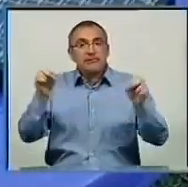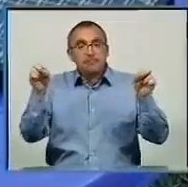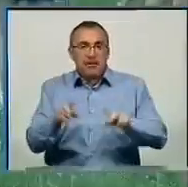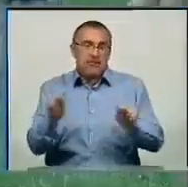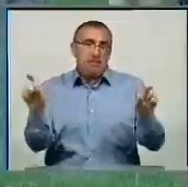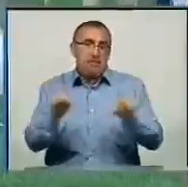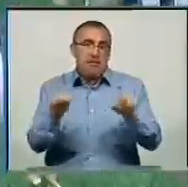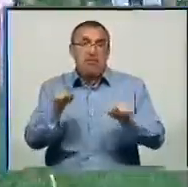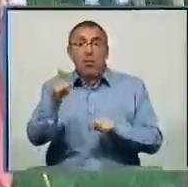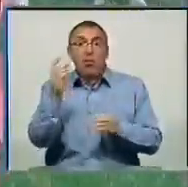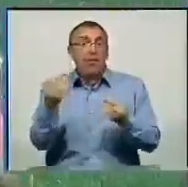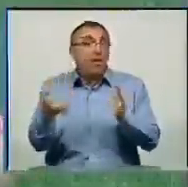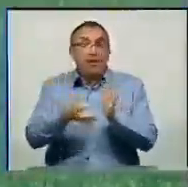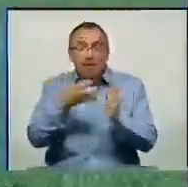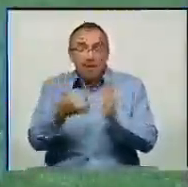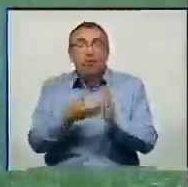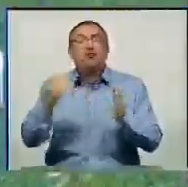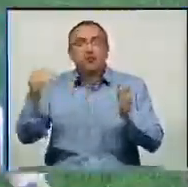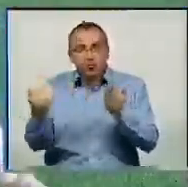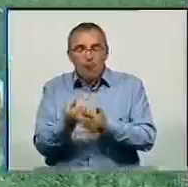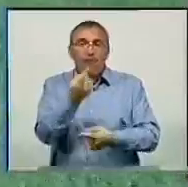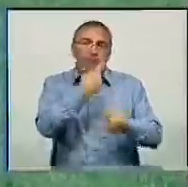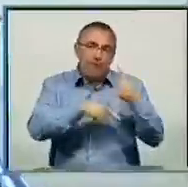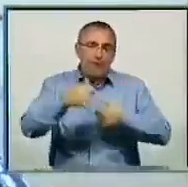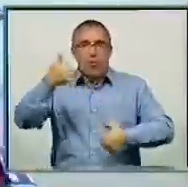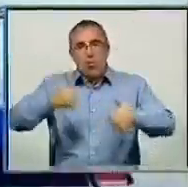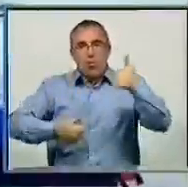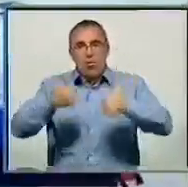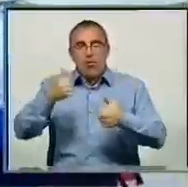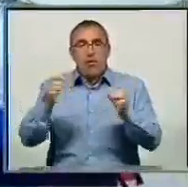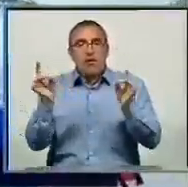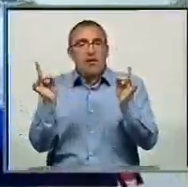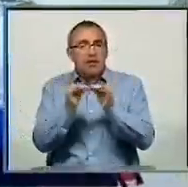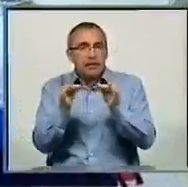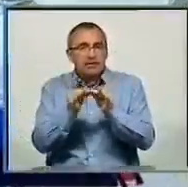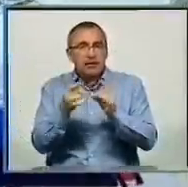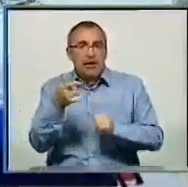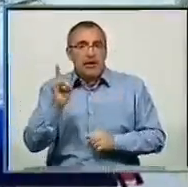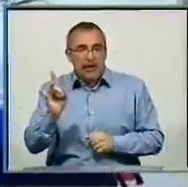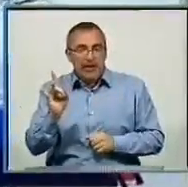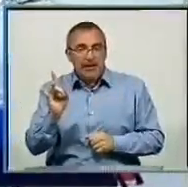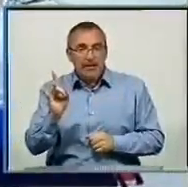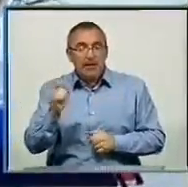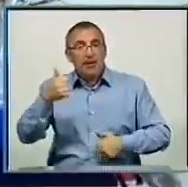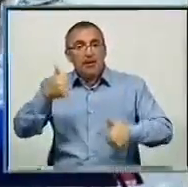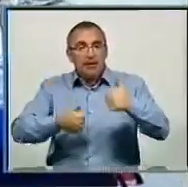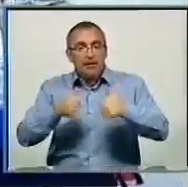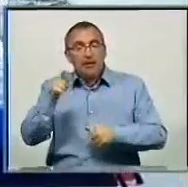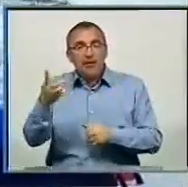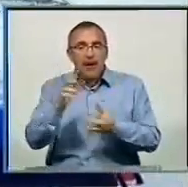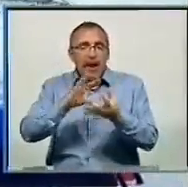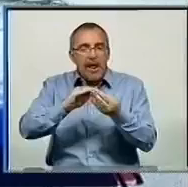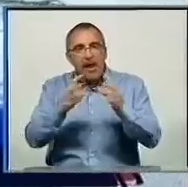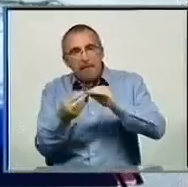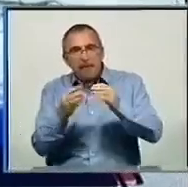магазині. Ті, кому грошей не вистачало, знову повертались до конкурсів. 200 гривень – в конкурсах ліпич